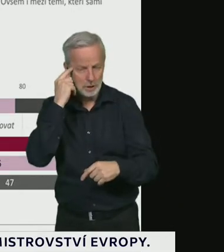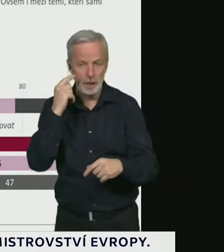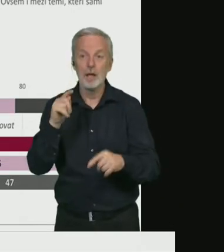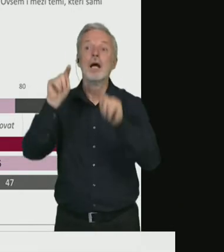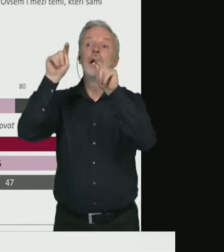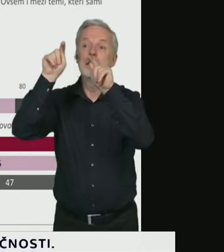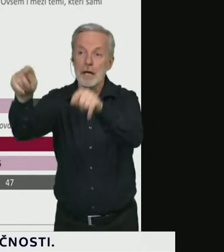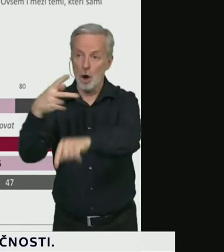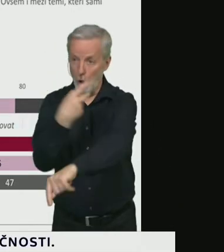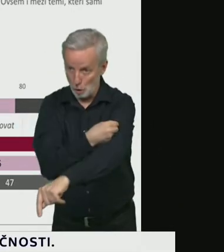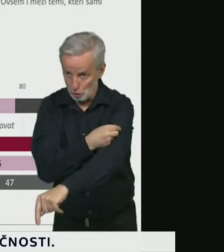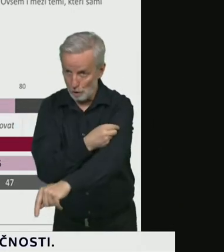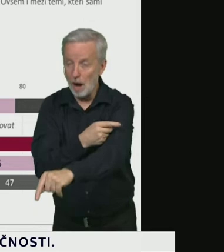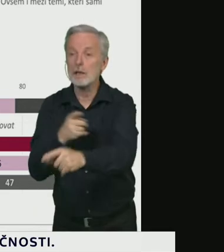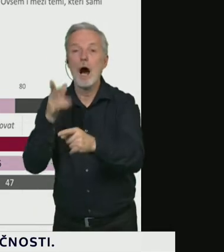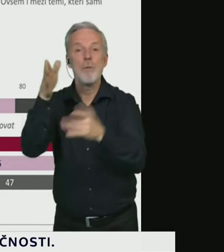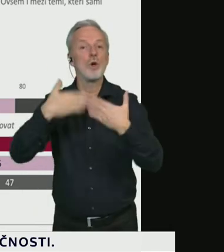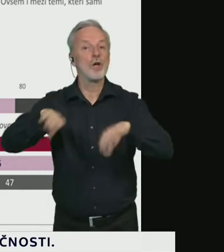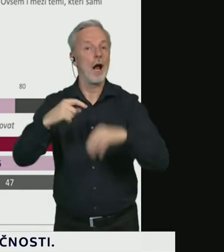ty a ochráníš mě.